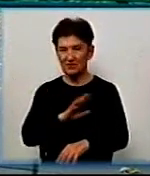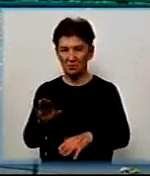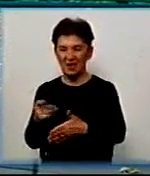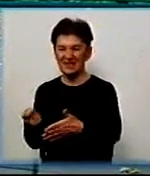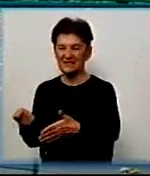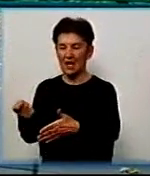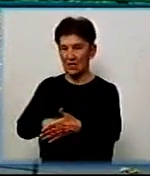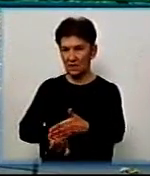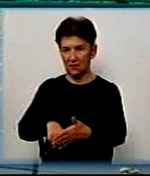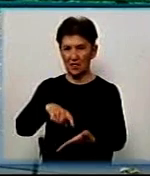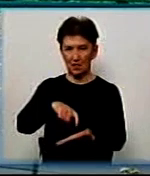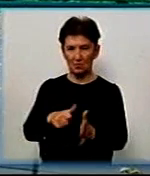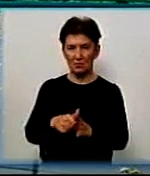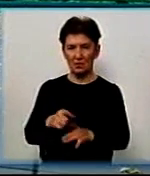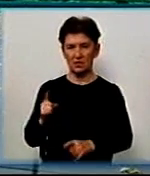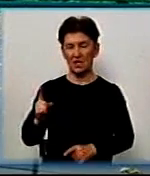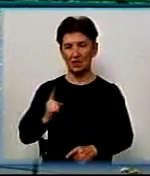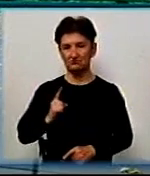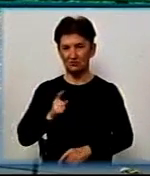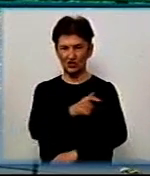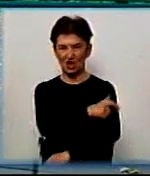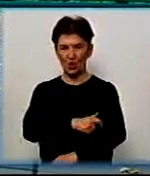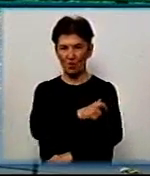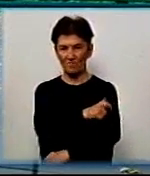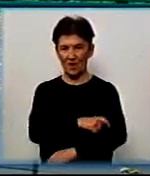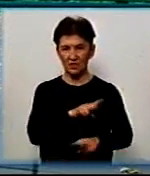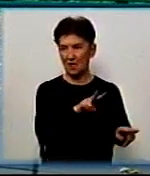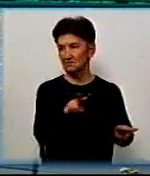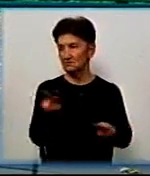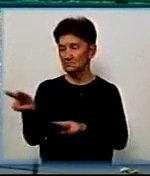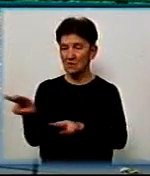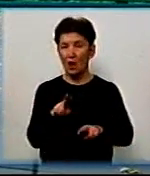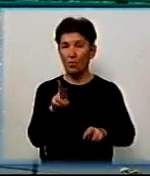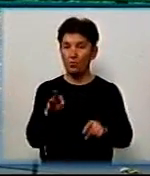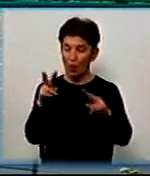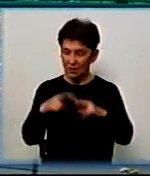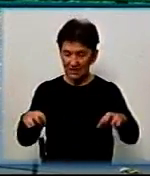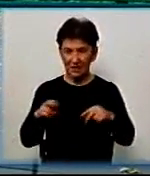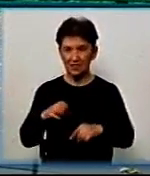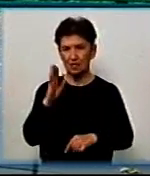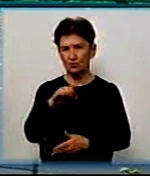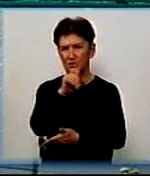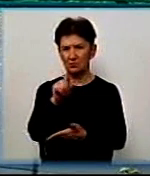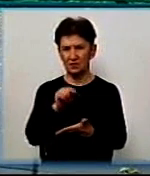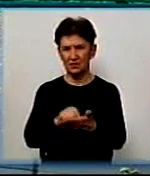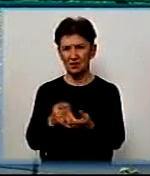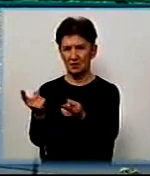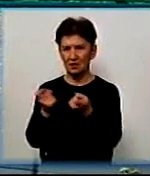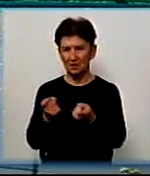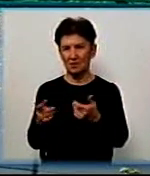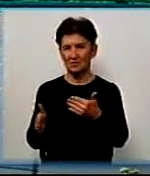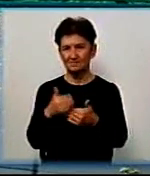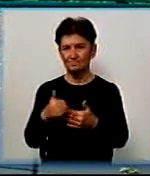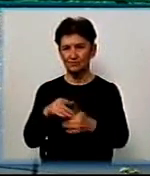кімнату і вийти на своє місце чергування. Але по результатам розслідування буде розглядатися питання притягнення цього